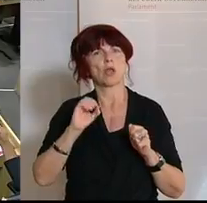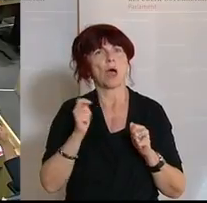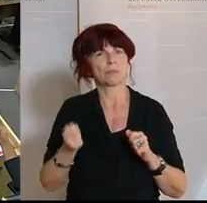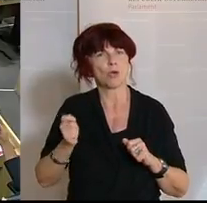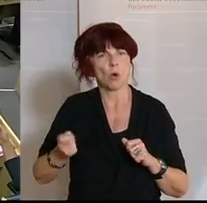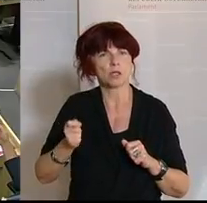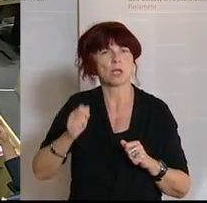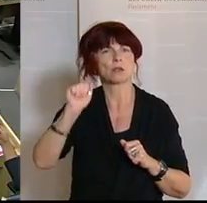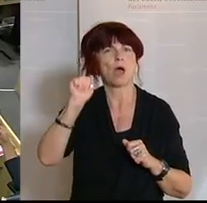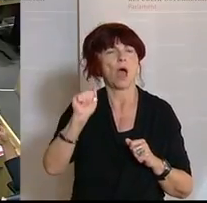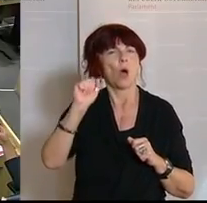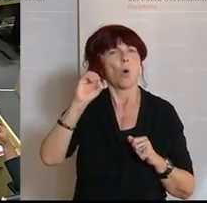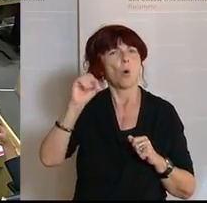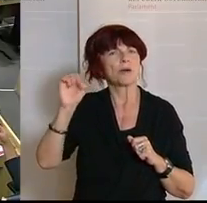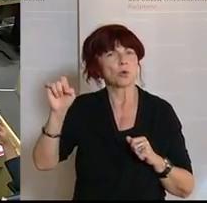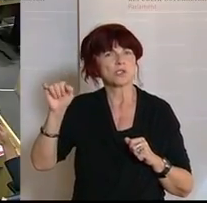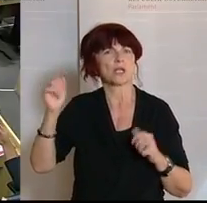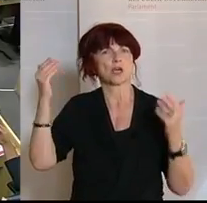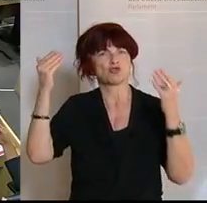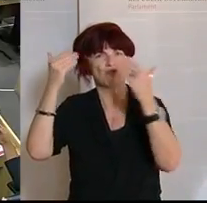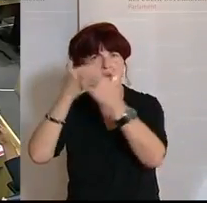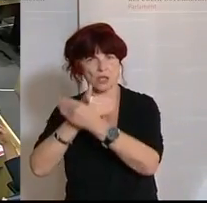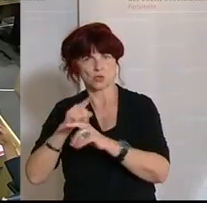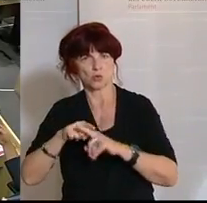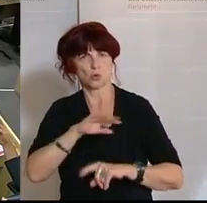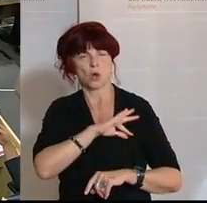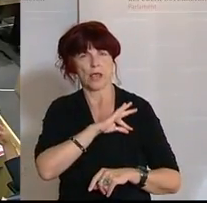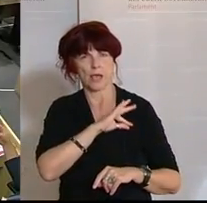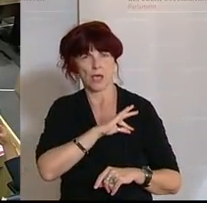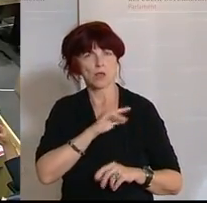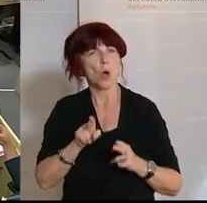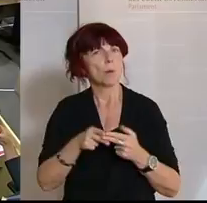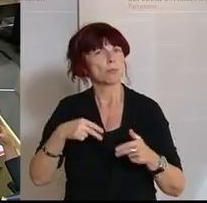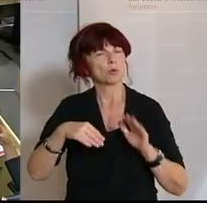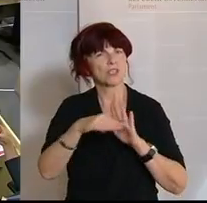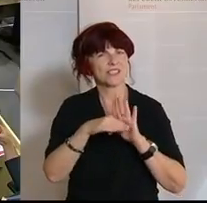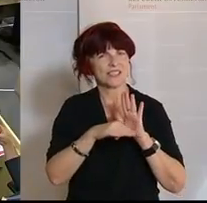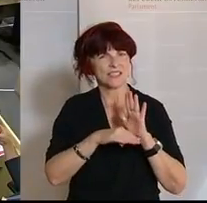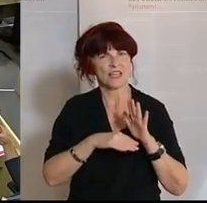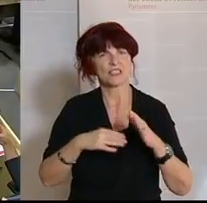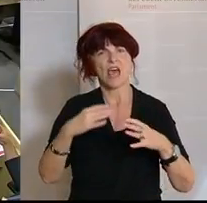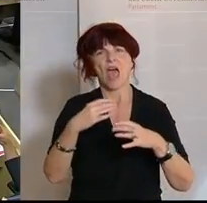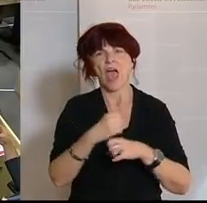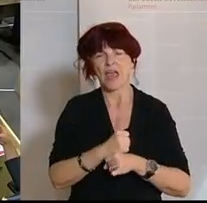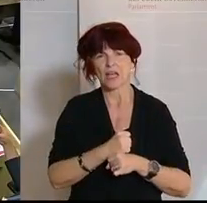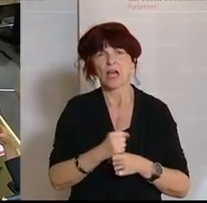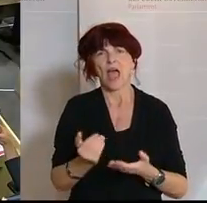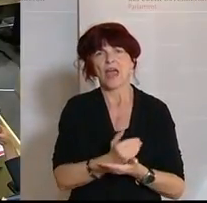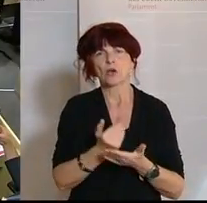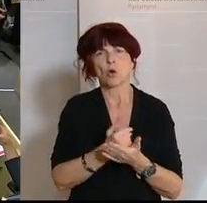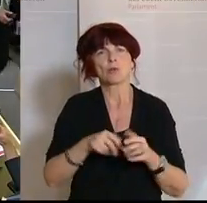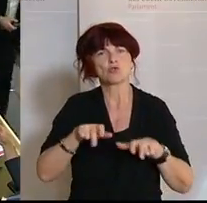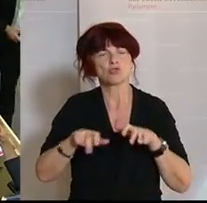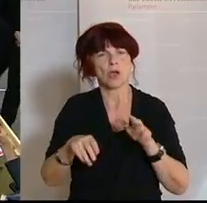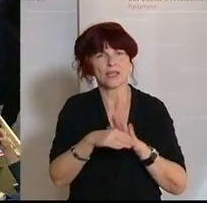ein weiteres Covid-19-Gesetz und da geht es vor allem um Übernahmen von Garantien für EU